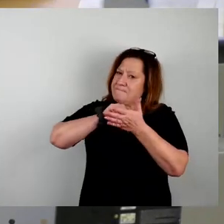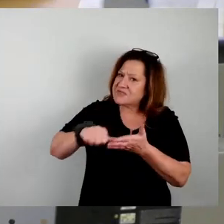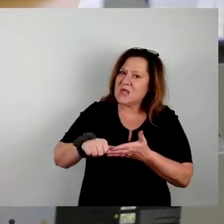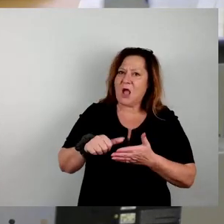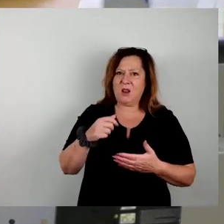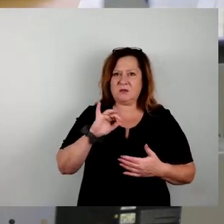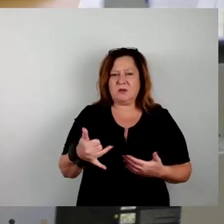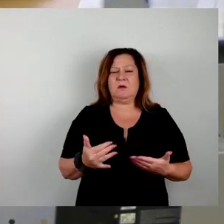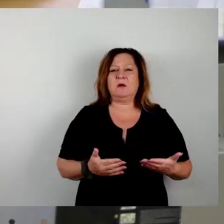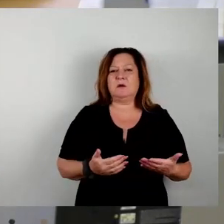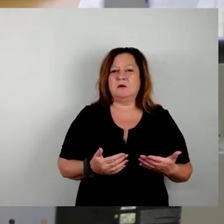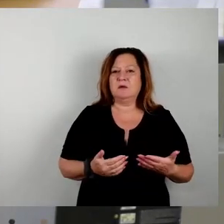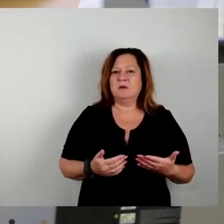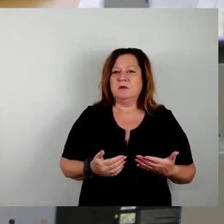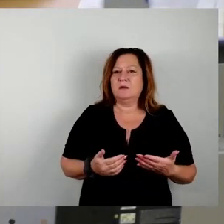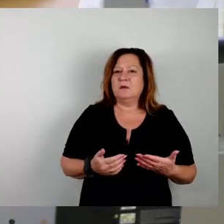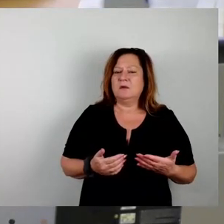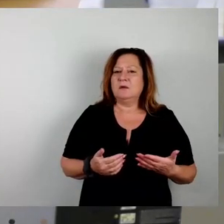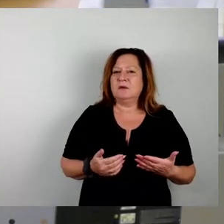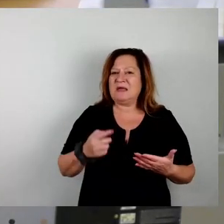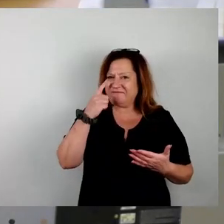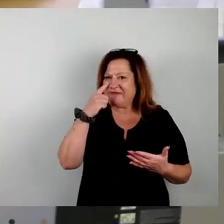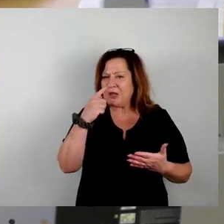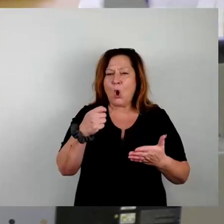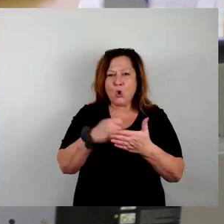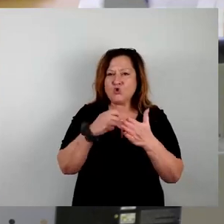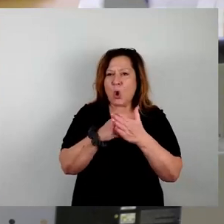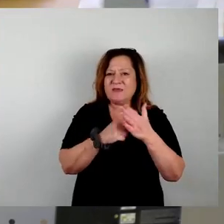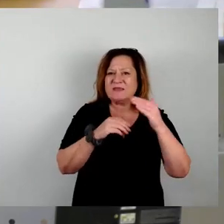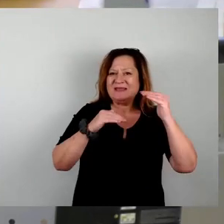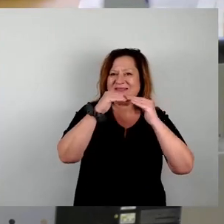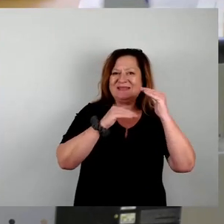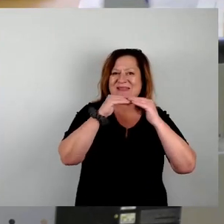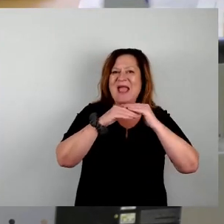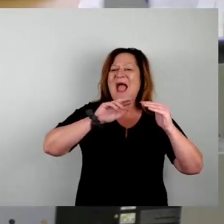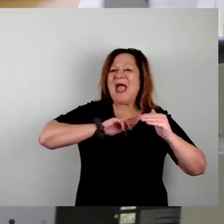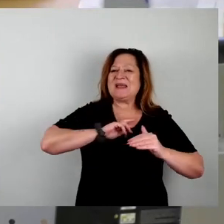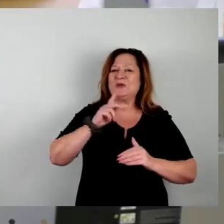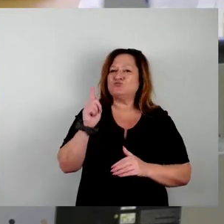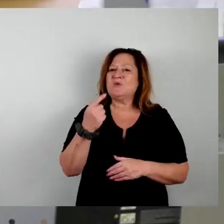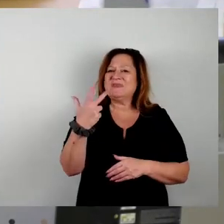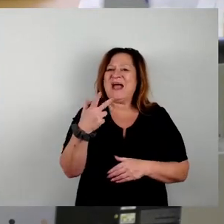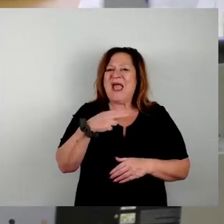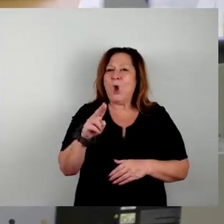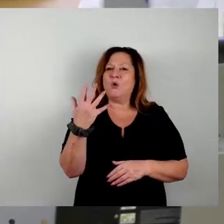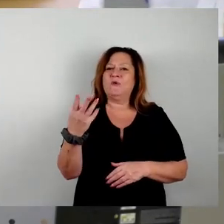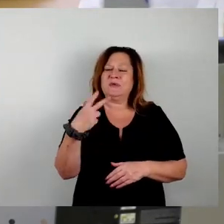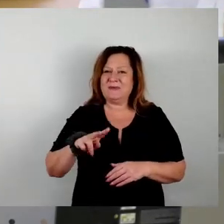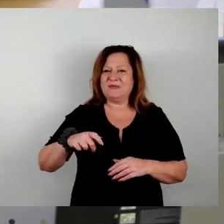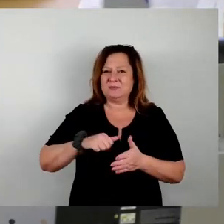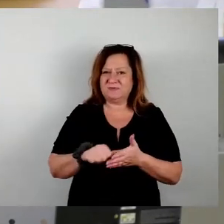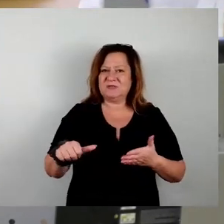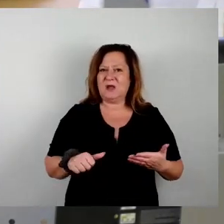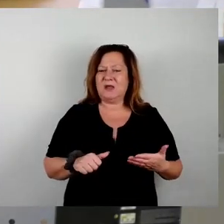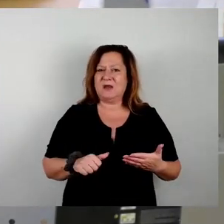Wenn man das würde kostendeckend denen in Rechnung stellen, müssten sie 3,25 zahlen. Guckt man mal nach Taiwan, da